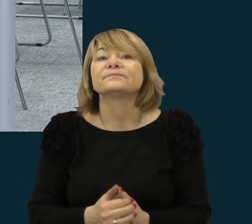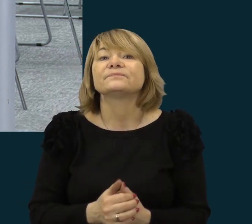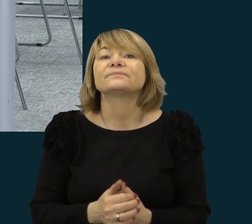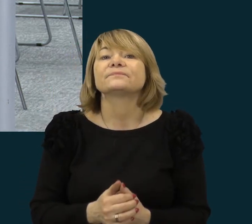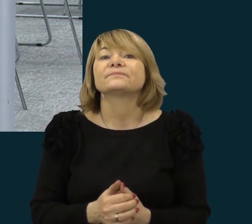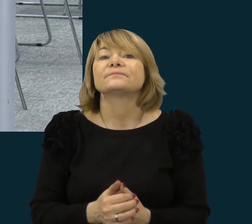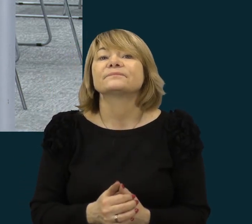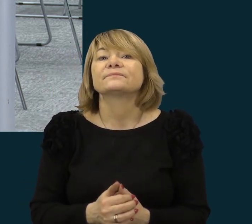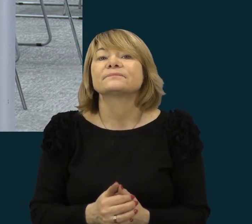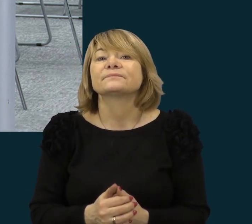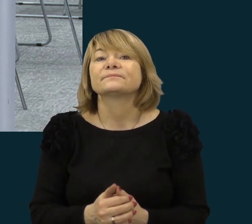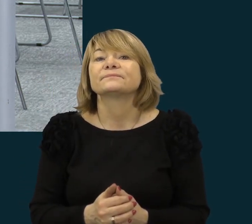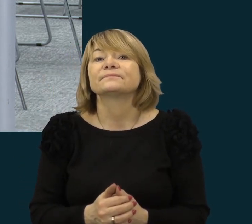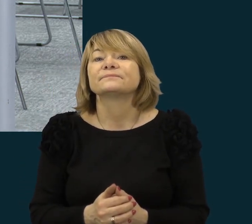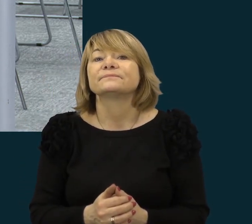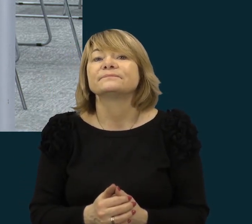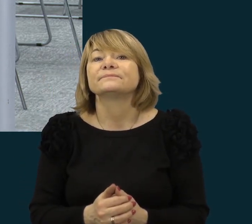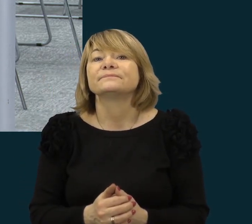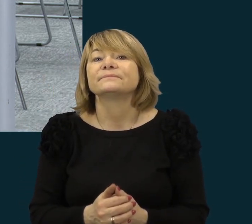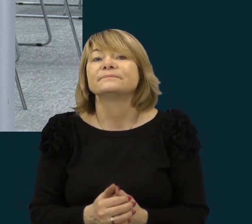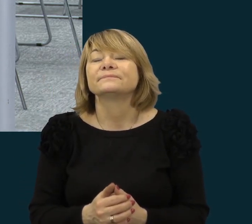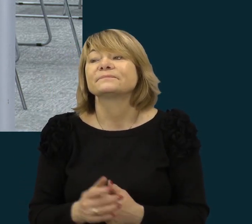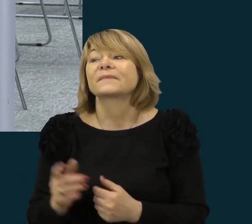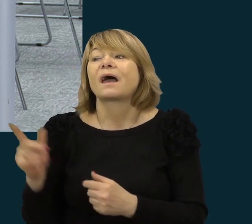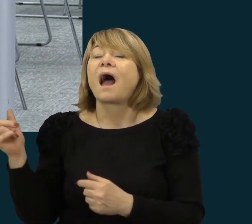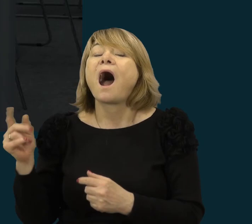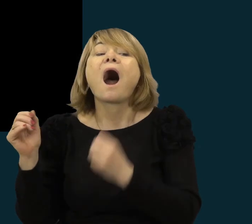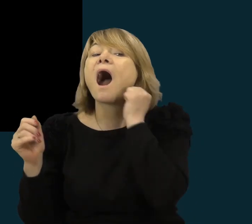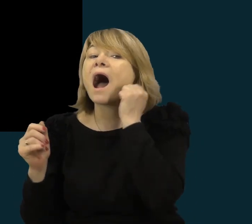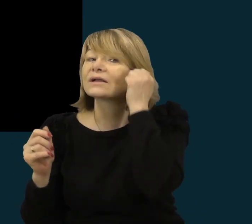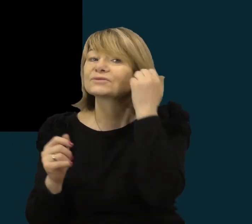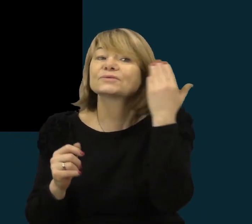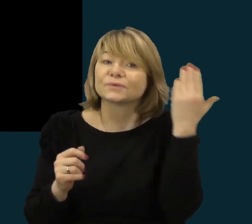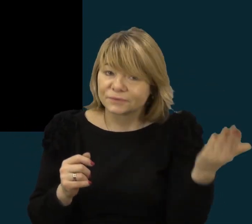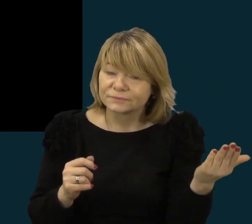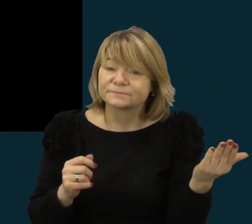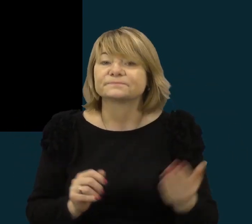Ačiū Jum. Tikrai nėra už ką ačiū, tikrai Jum.